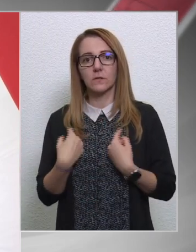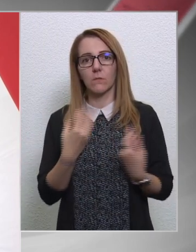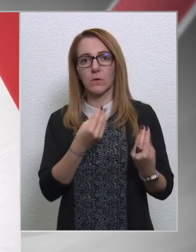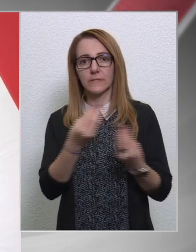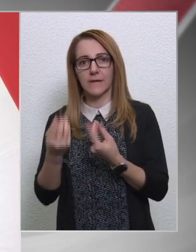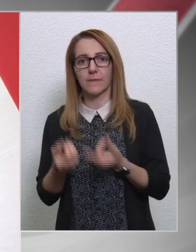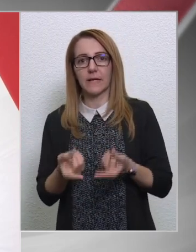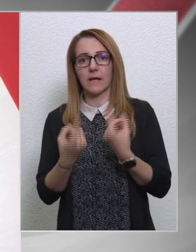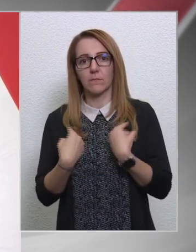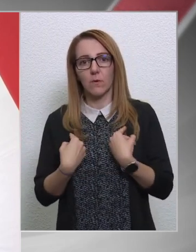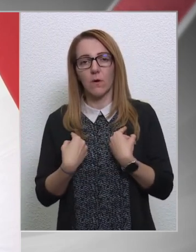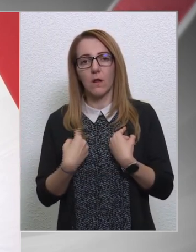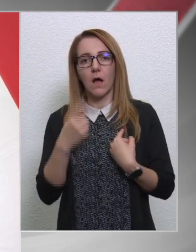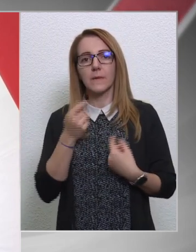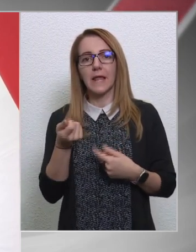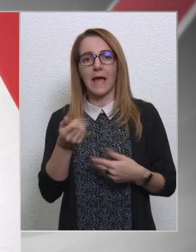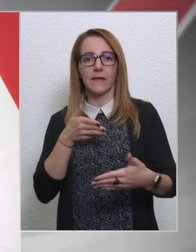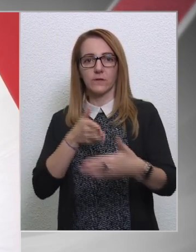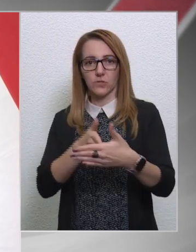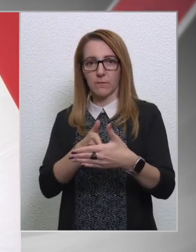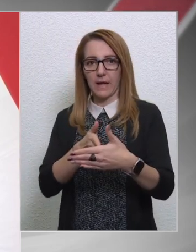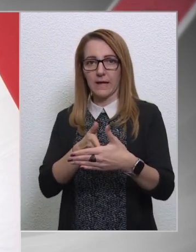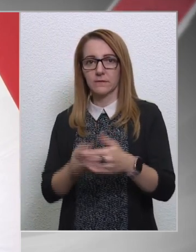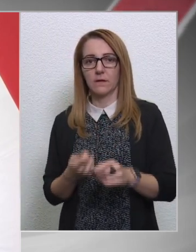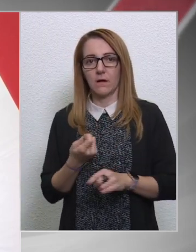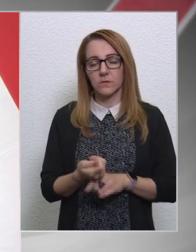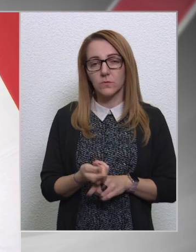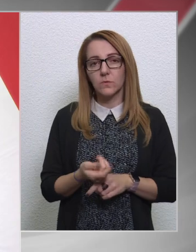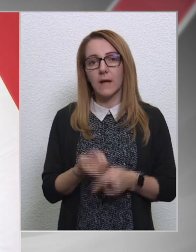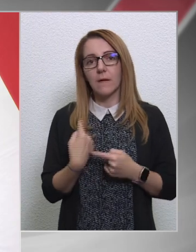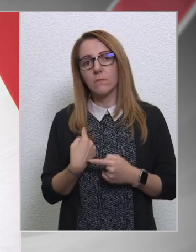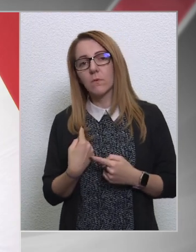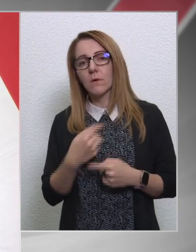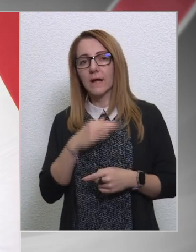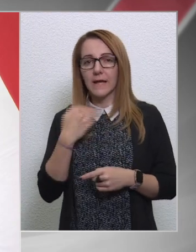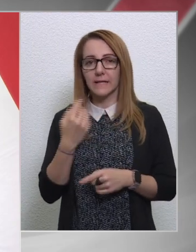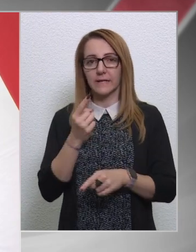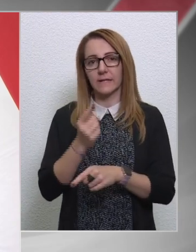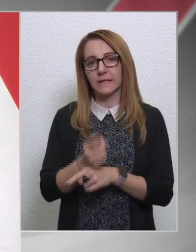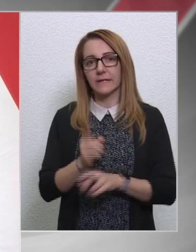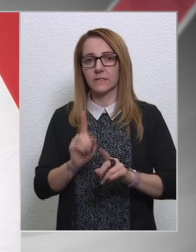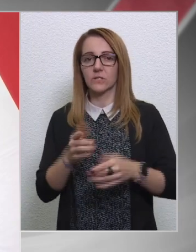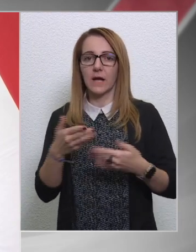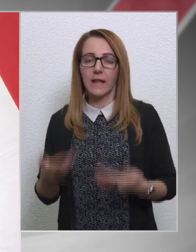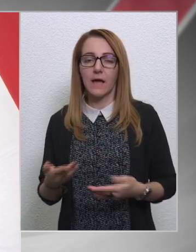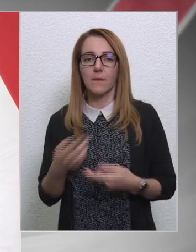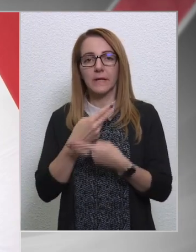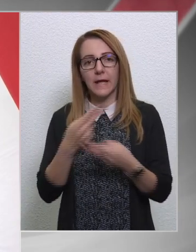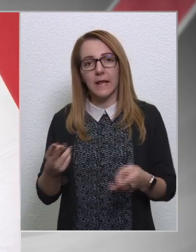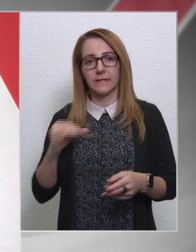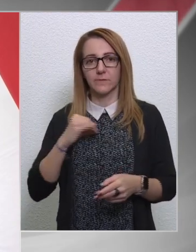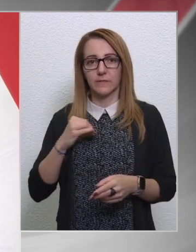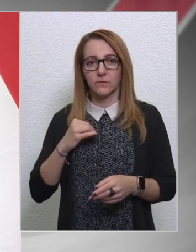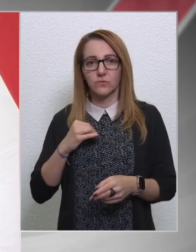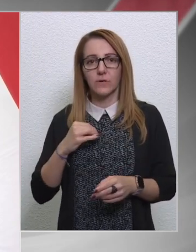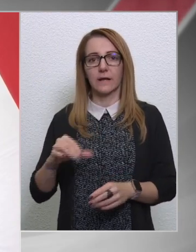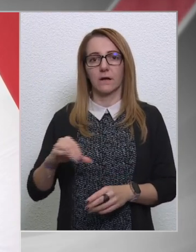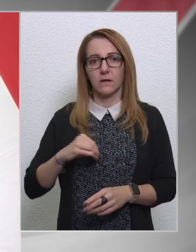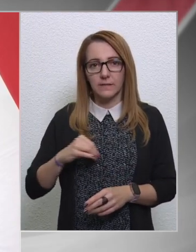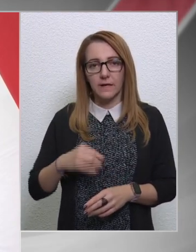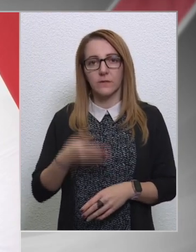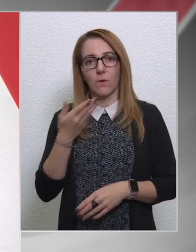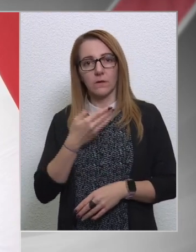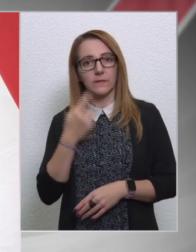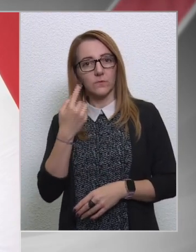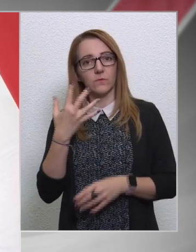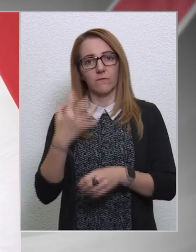termékekből, amire ársapkát vetettünk ki, abból áll-e elég rendelkezése. Amíg az ellátás biztonság szavatolható, addig ezek az intézkedések